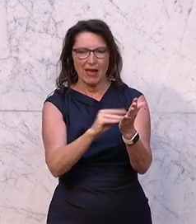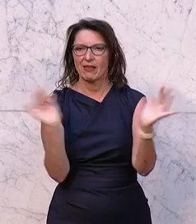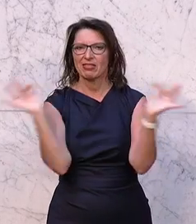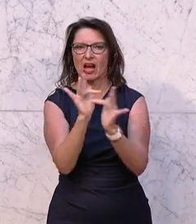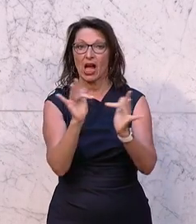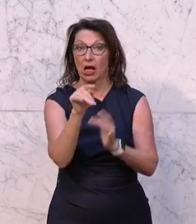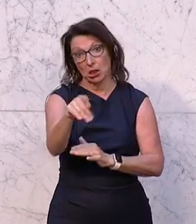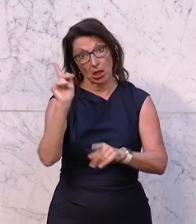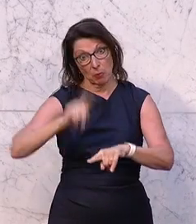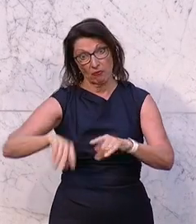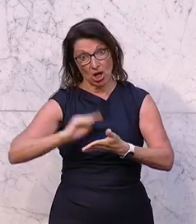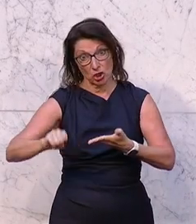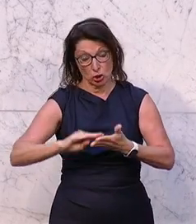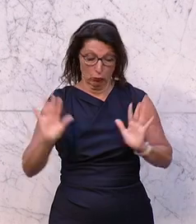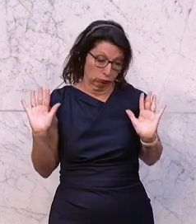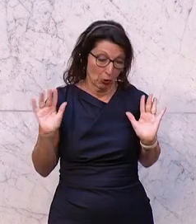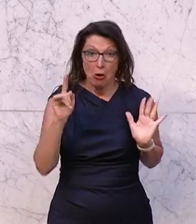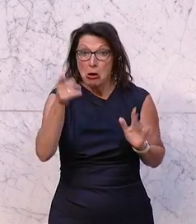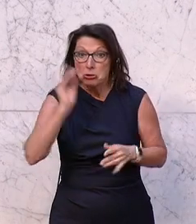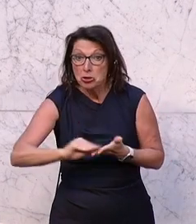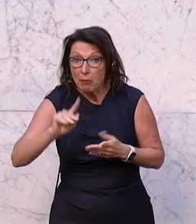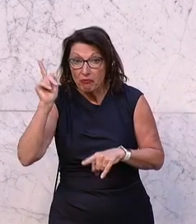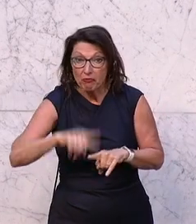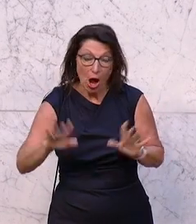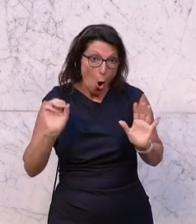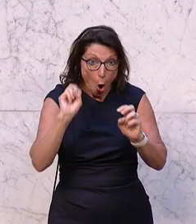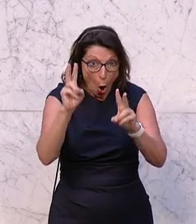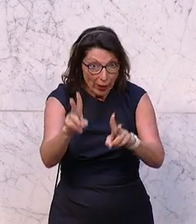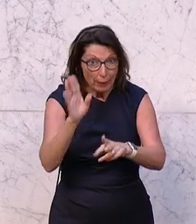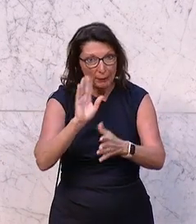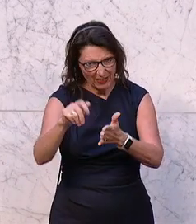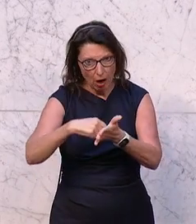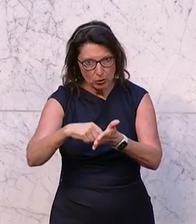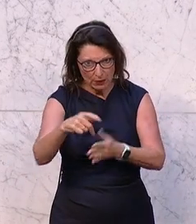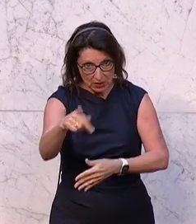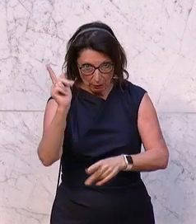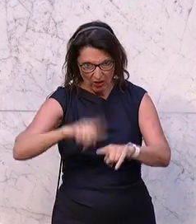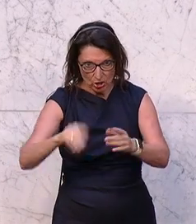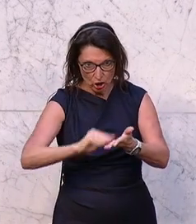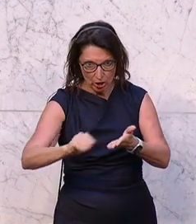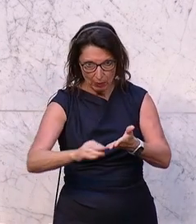Dann haben Sie das falsch angegeben. Da kann ich nichts für Ihre falsche Angabe. Gut, dann stellen Sie das richtig, weil es ist falsch angegeben.